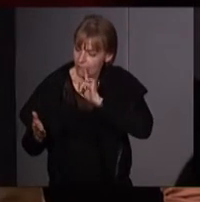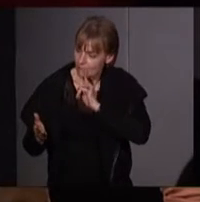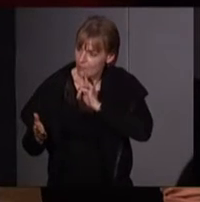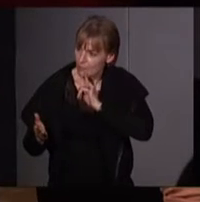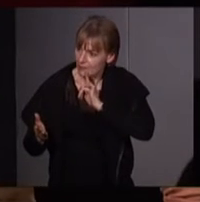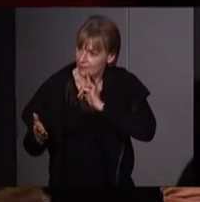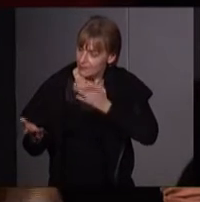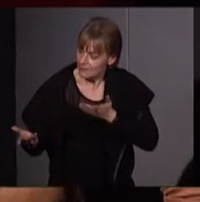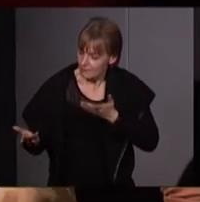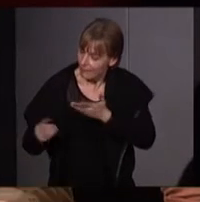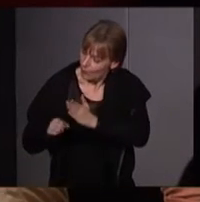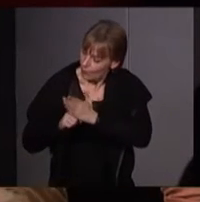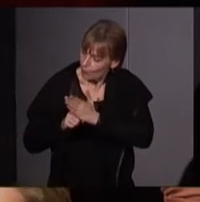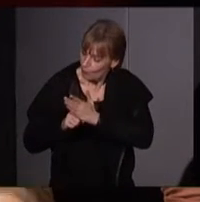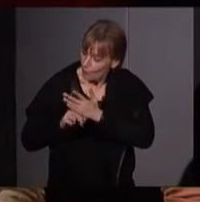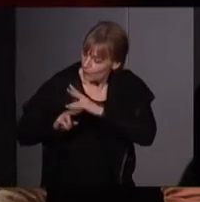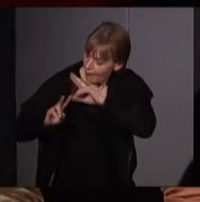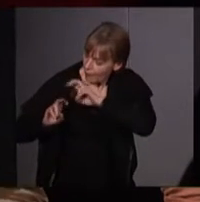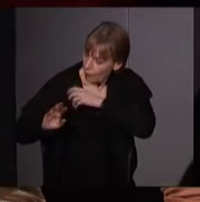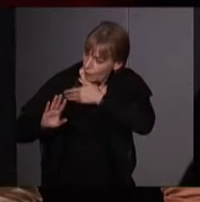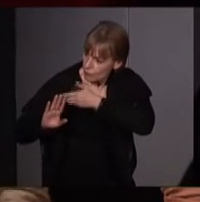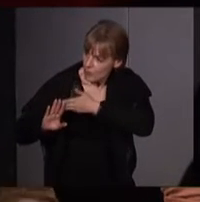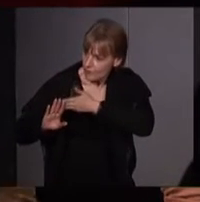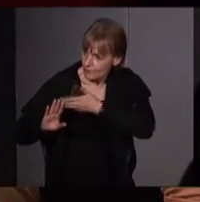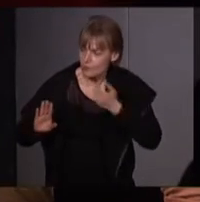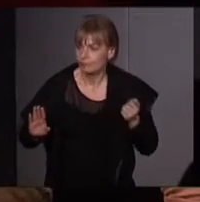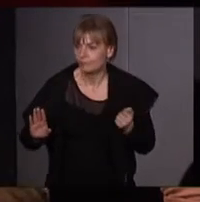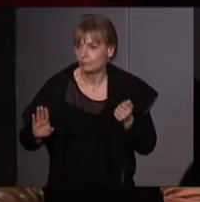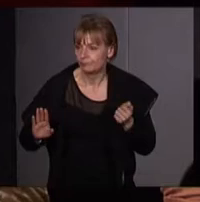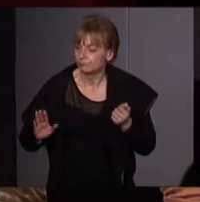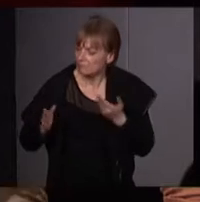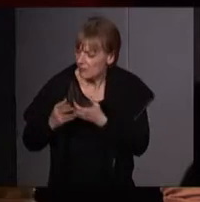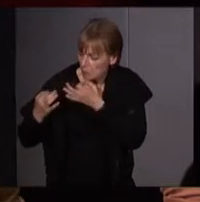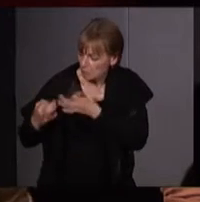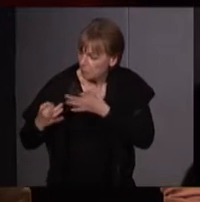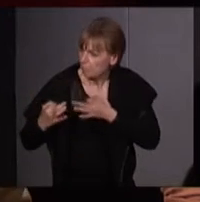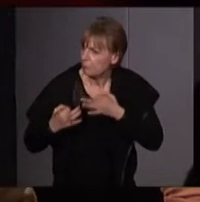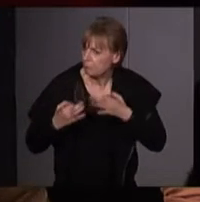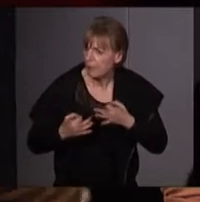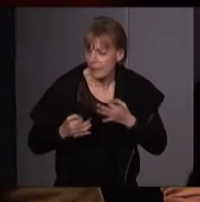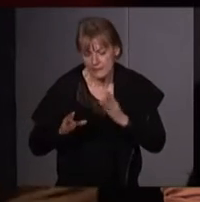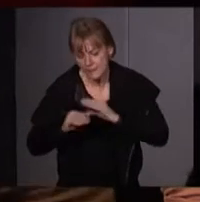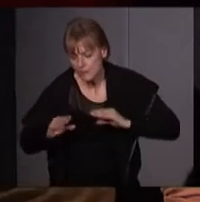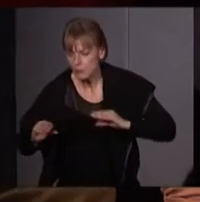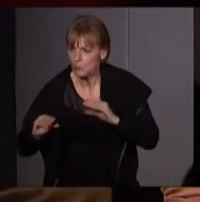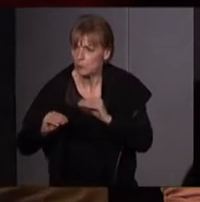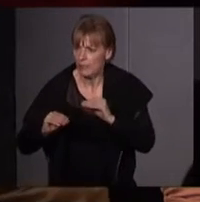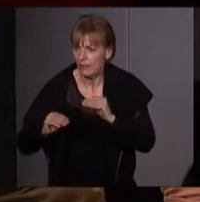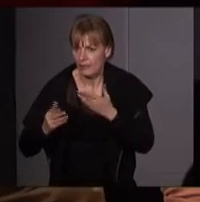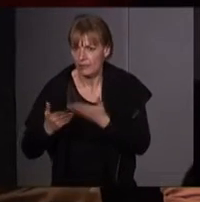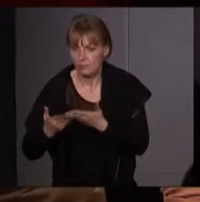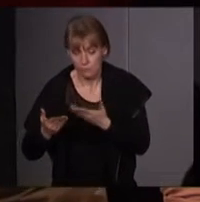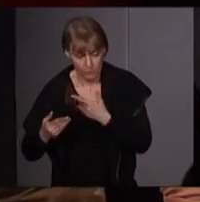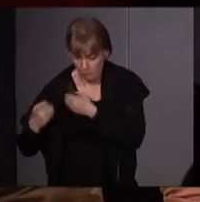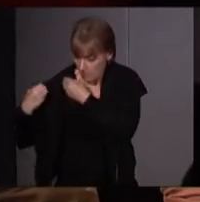nous faire part de sa recherche et d'avoir recherché avec autant de précision des choses très concrètes qui ont réellement